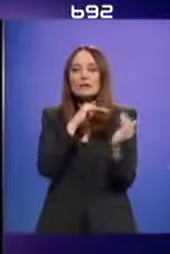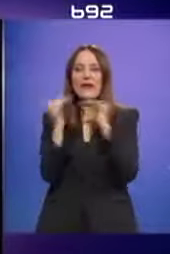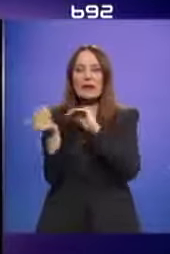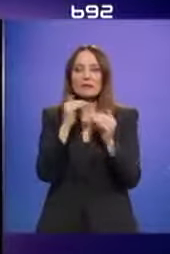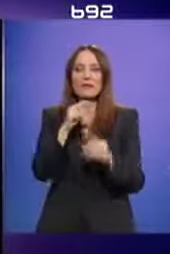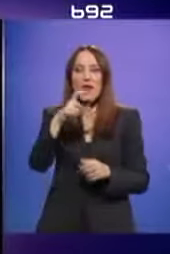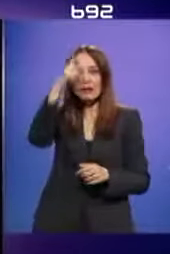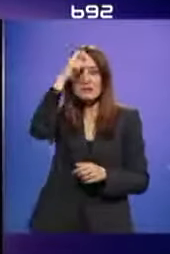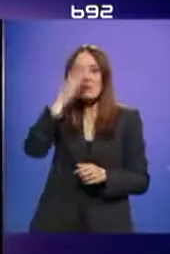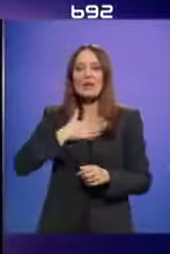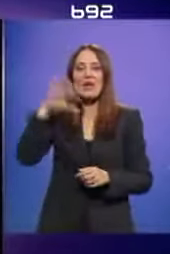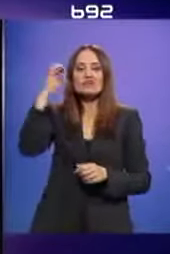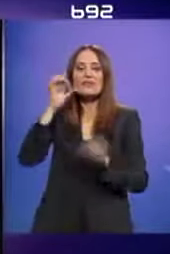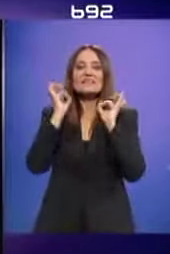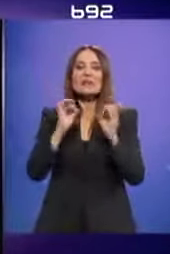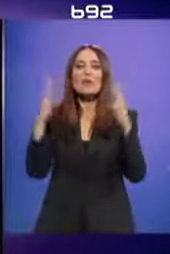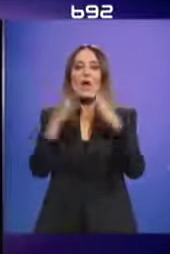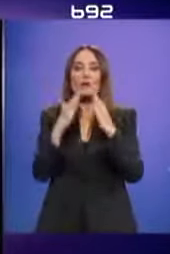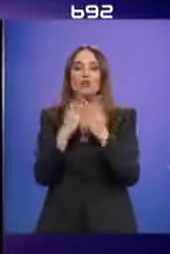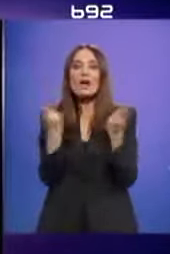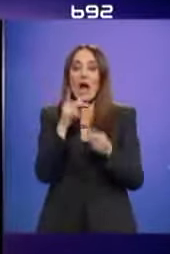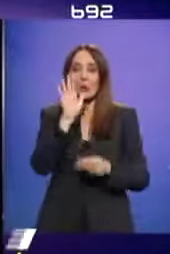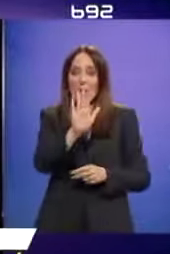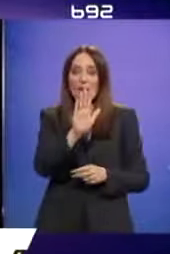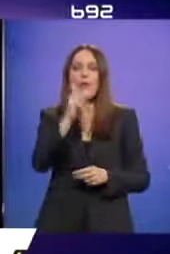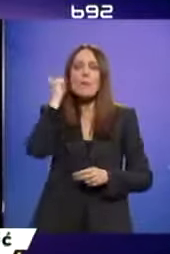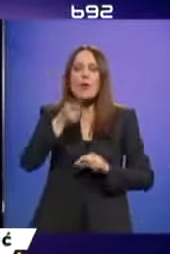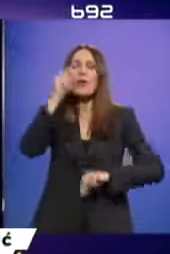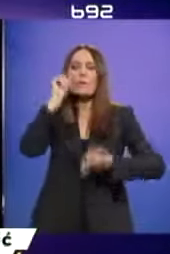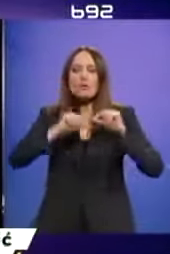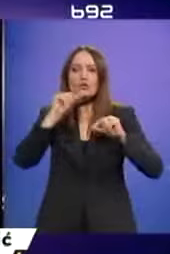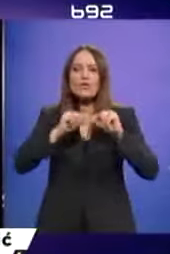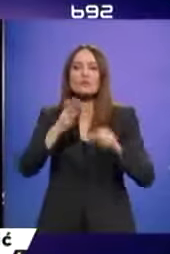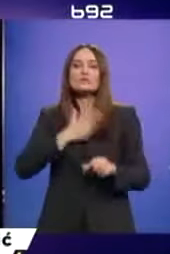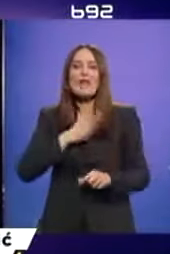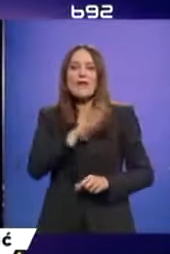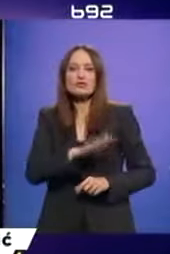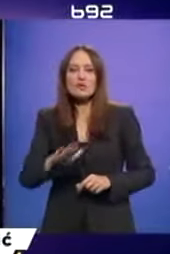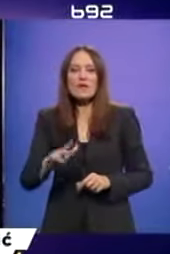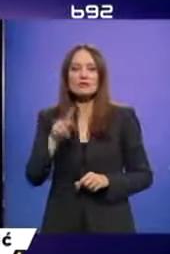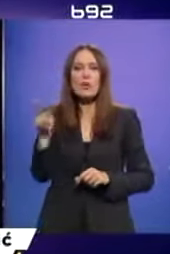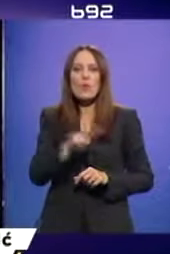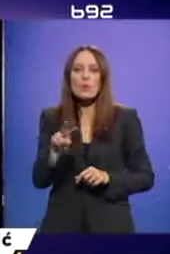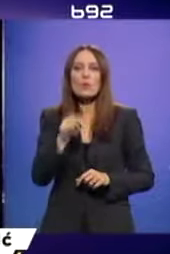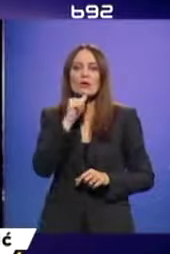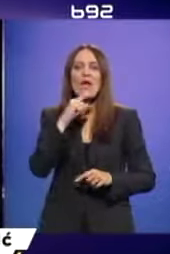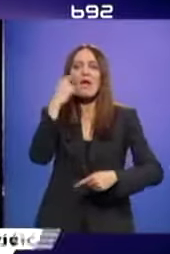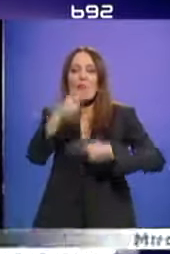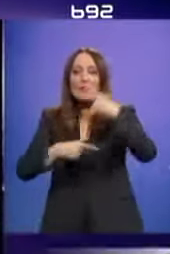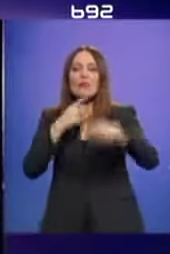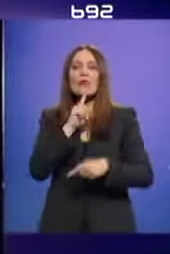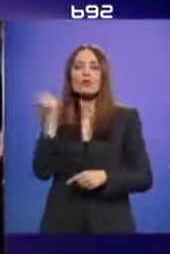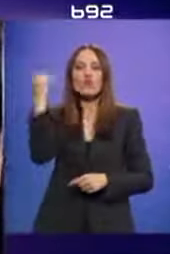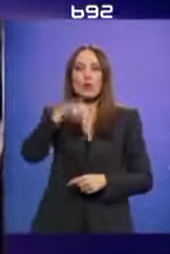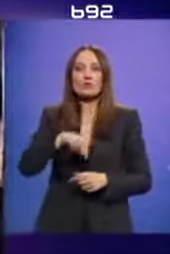Srbija je naša jedina sigurna kuća i kao takvu je moramo čuvati za našu decu, unuke i sve generacije koje